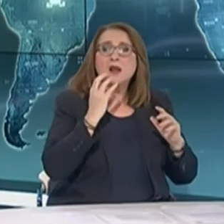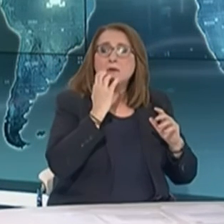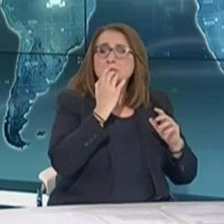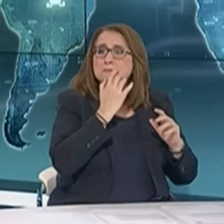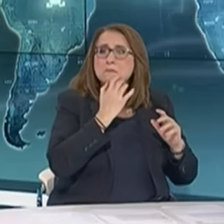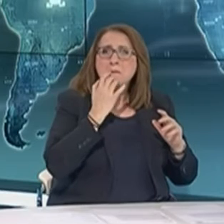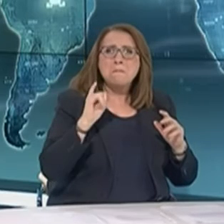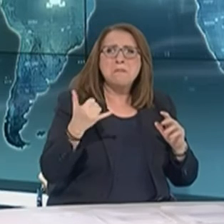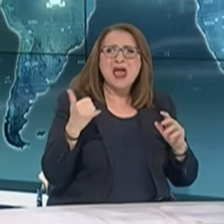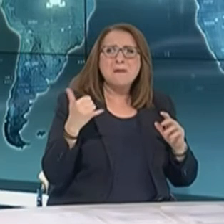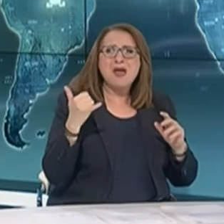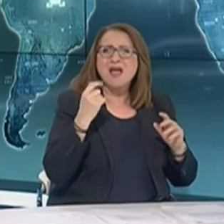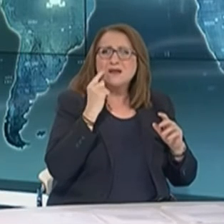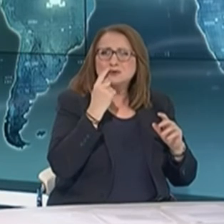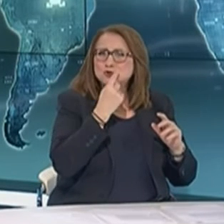χίλια να έχουν τον μπλε χρώμα